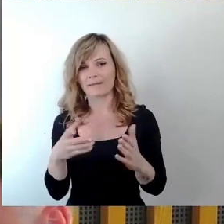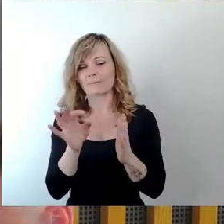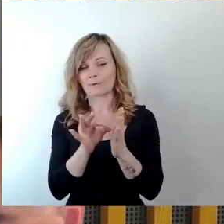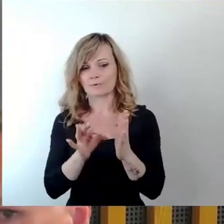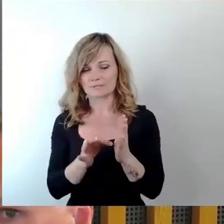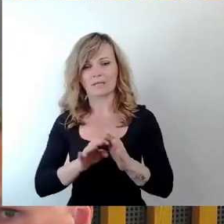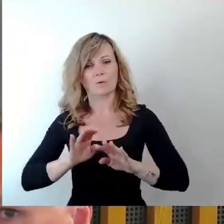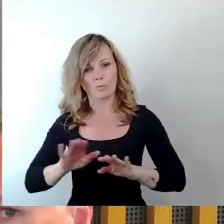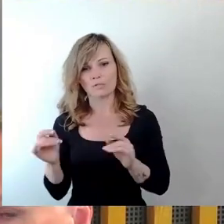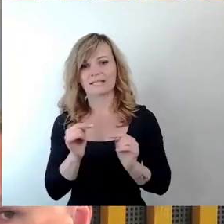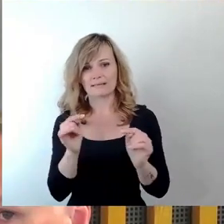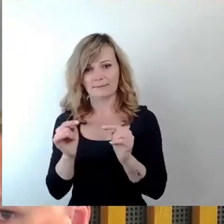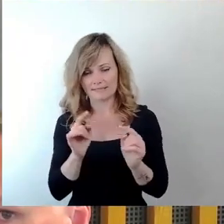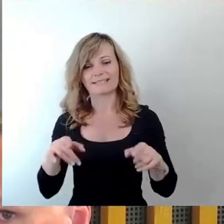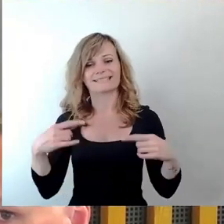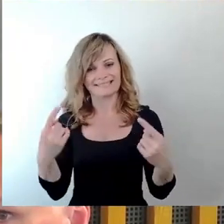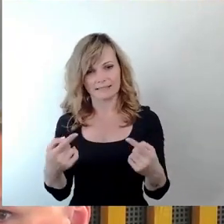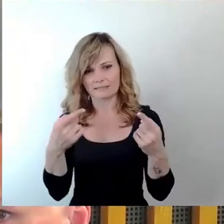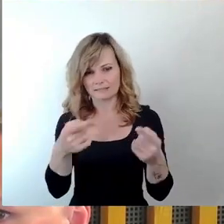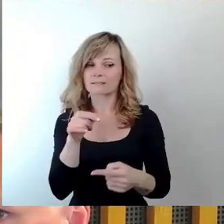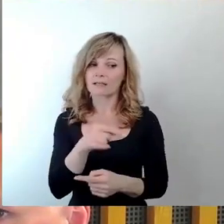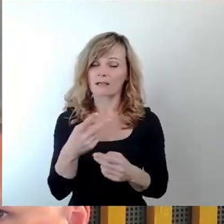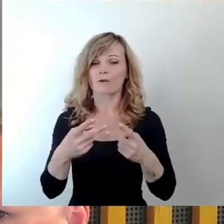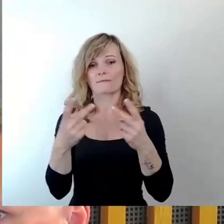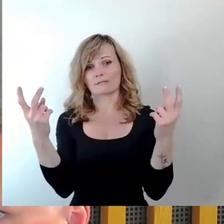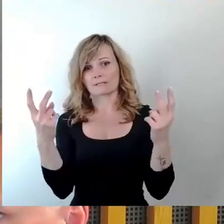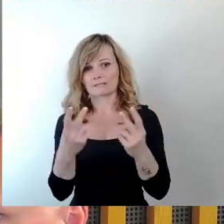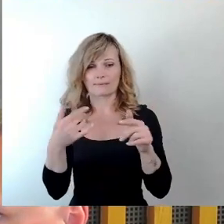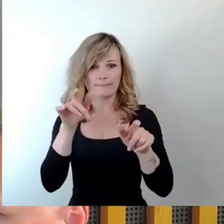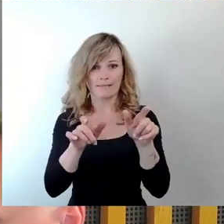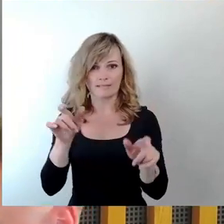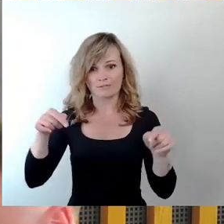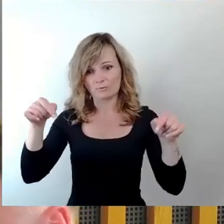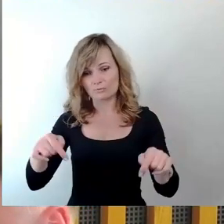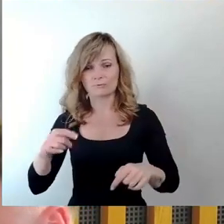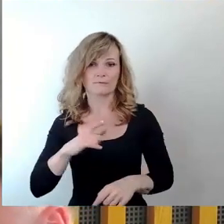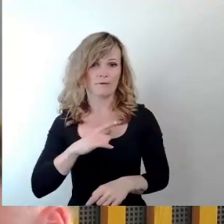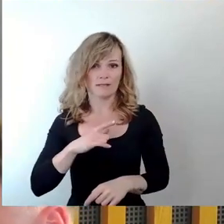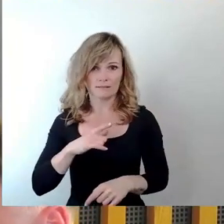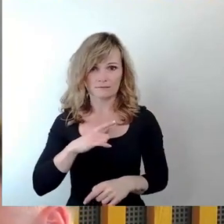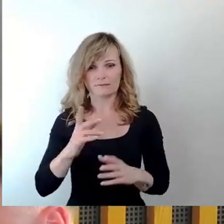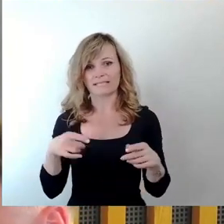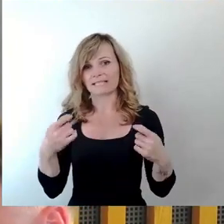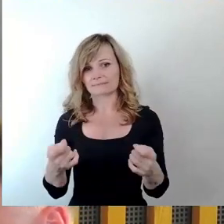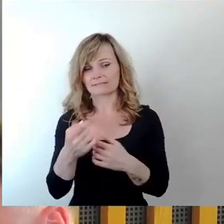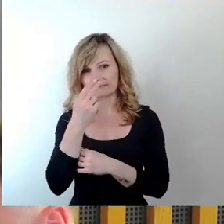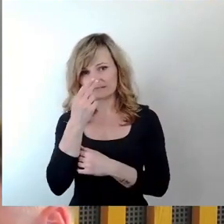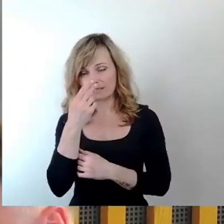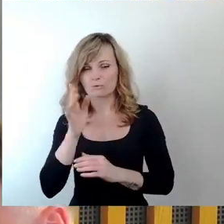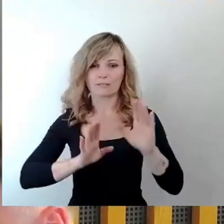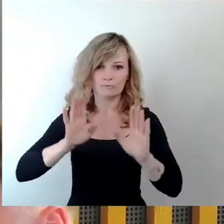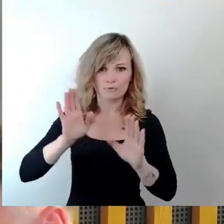Debatte behandelt wird. Wir haben hier eine große Öffentlichkeit. Die Menschen unten warten auf das Ergebnis der Abstimmung.